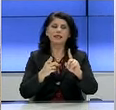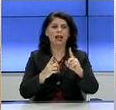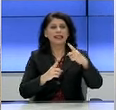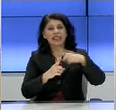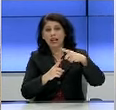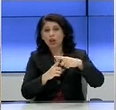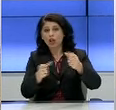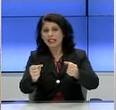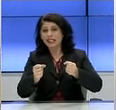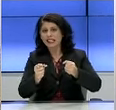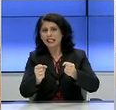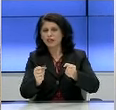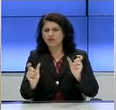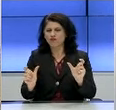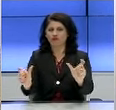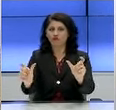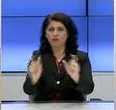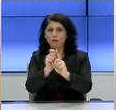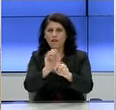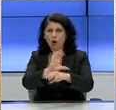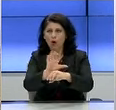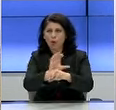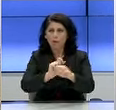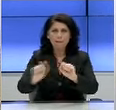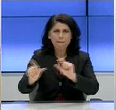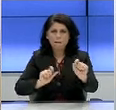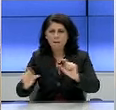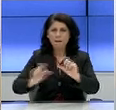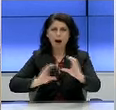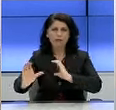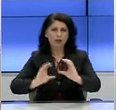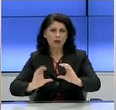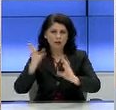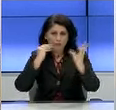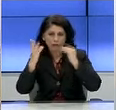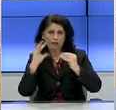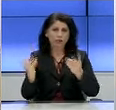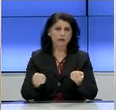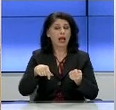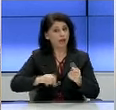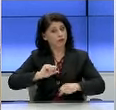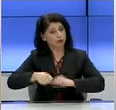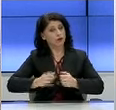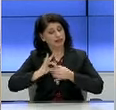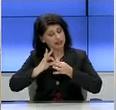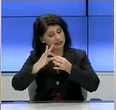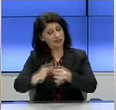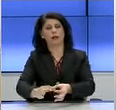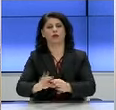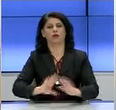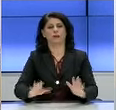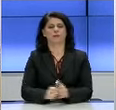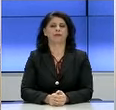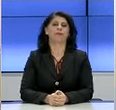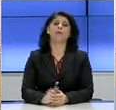την κατά το δυνατόν αρτιότερη θωράκηση της χώρας μας, έναντι του ιού. Και φυσικά, αυτή η προσπάθεια συνεχίζεται. Από την πρώτη